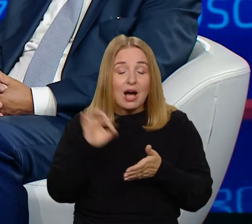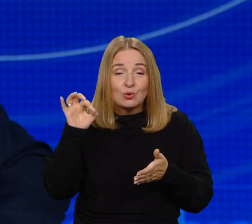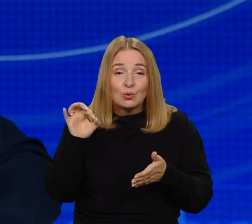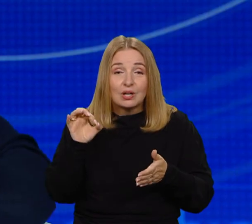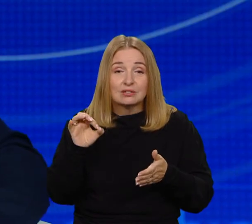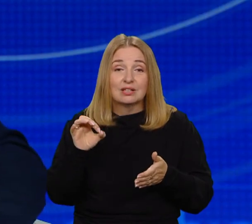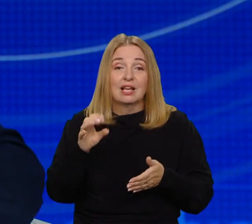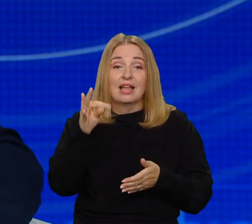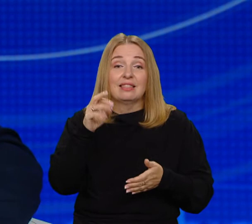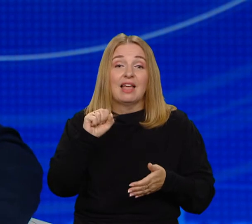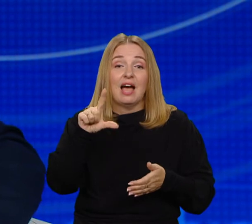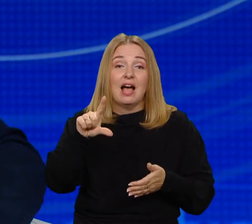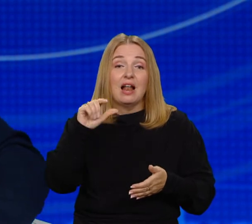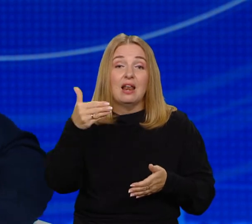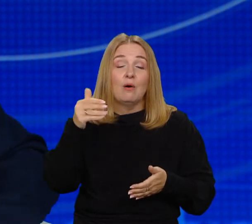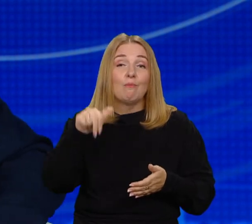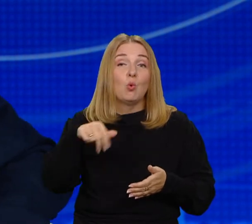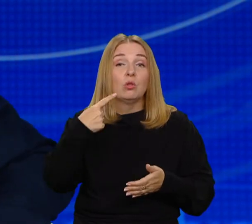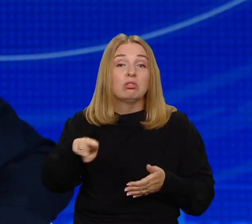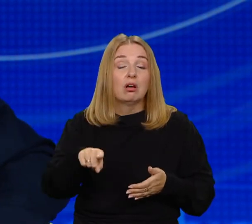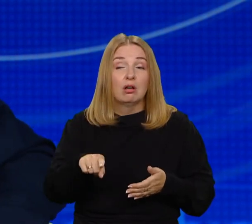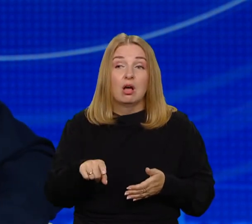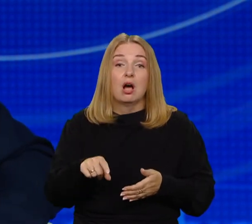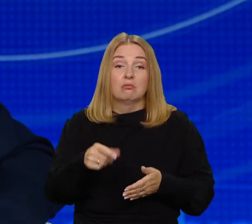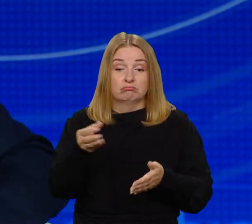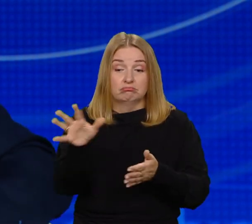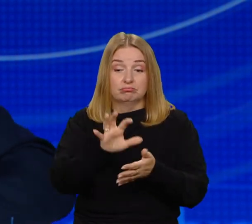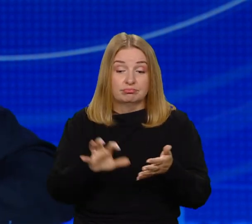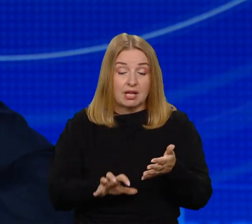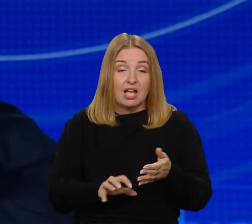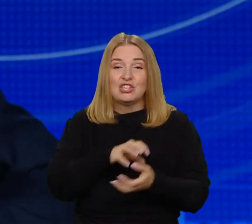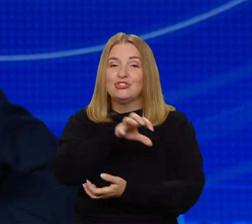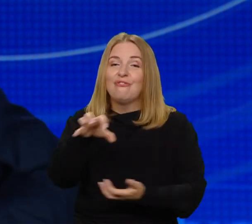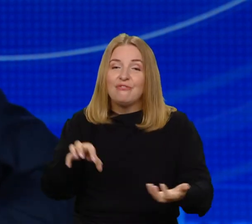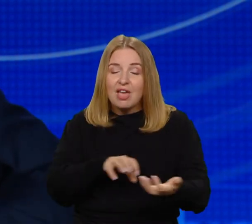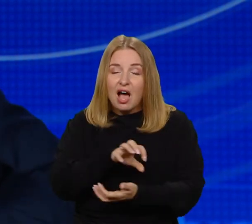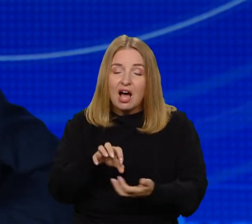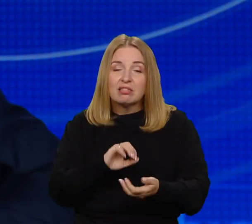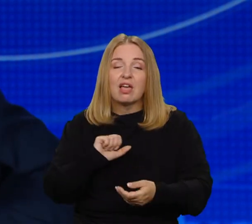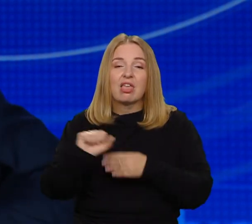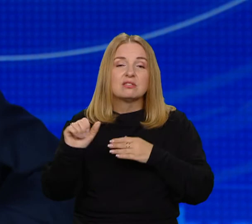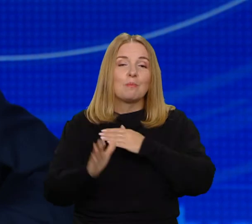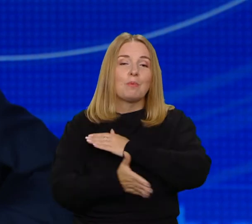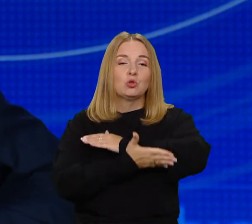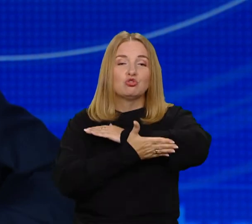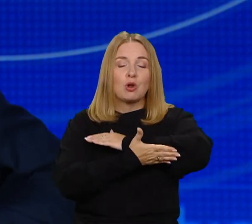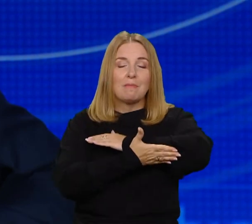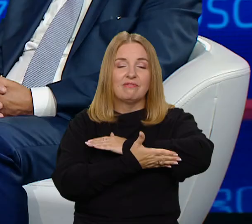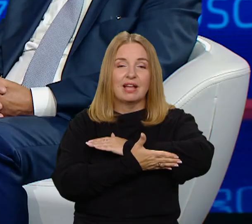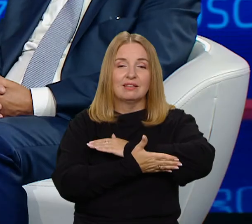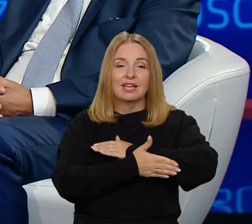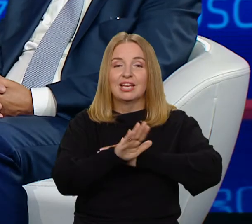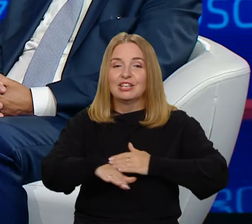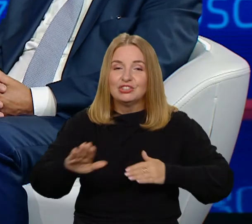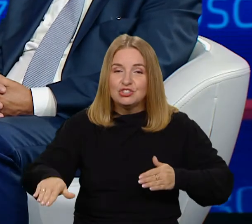mianowicie Talmud mówi, że ten świat, w którym żyjemy, podtrzymywany jest oddechem dzieci spieszących do szkoły.